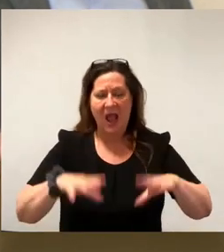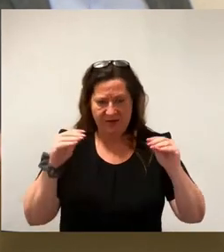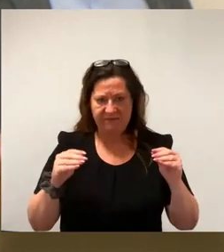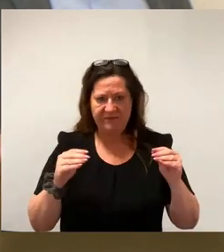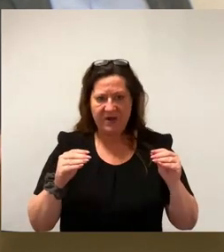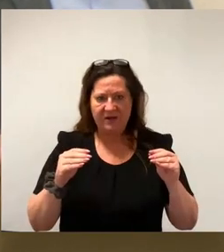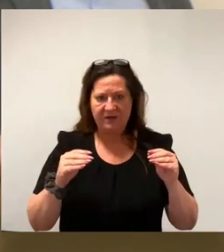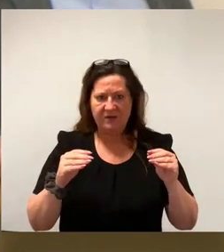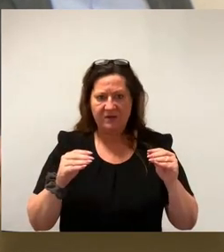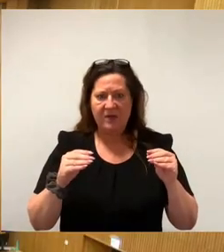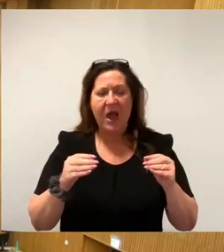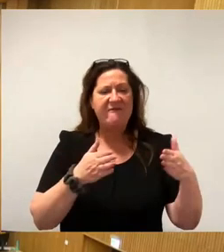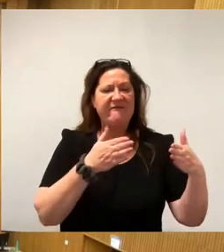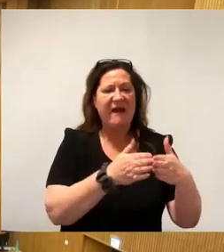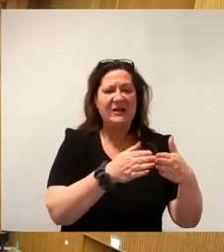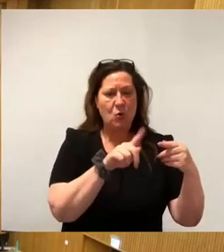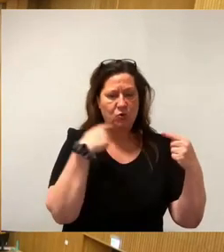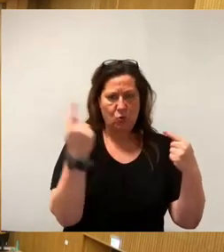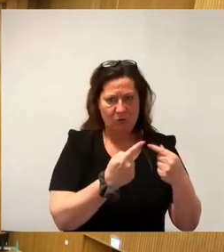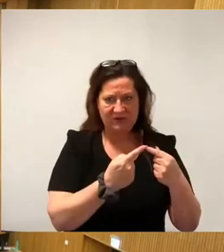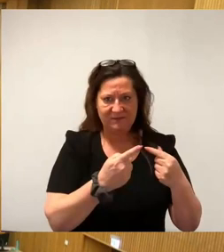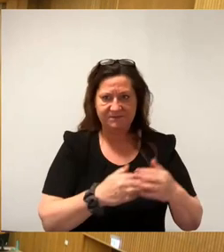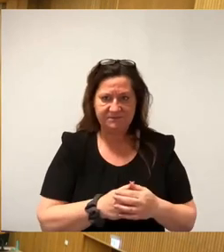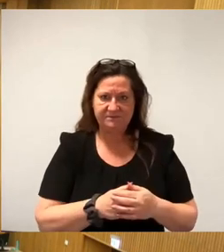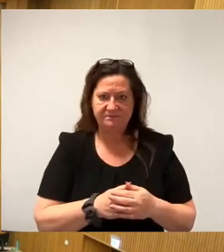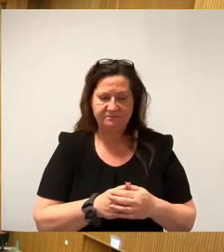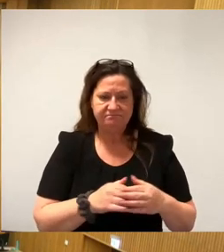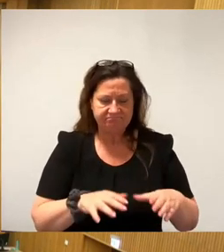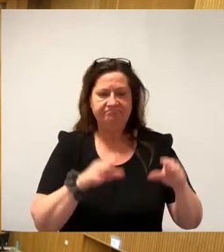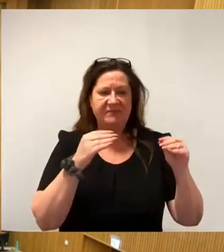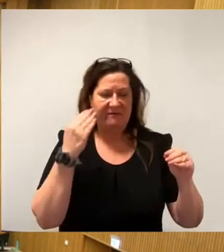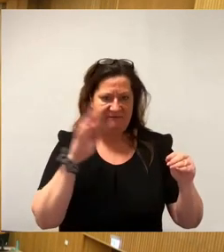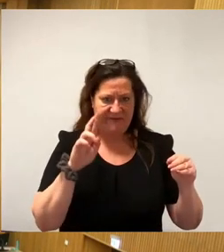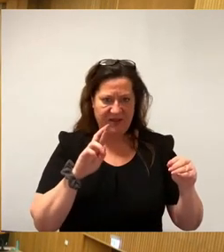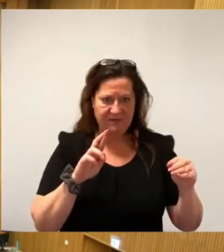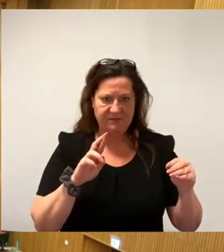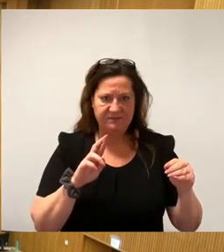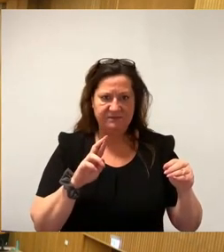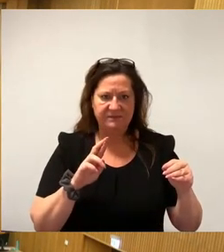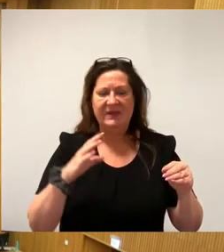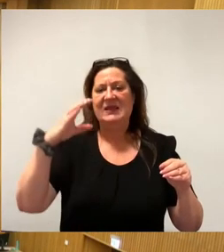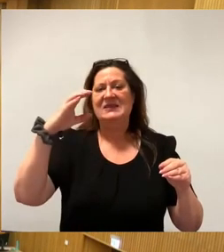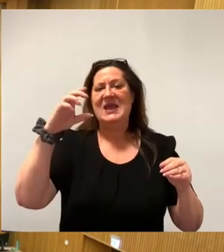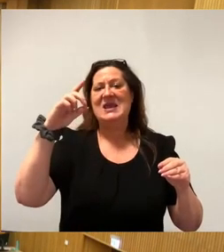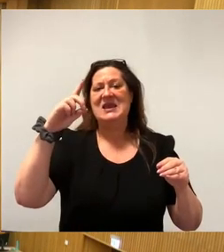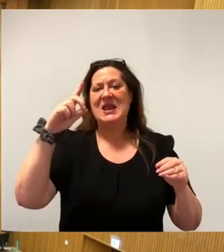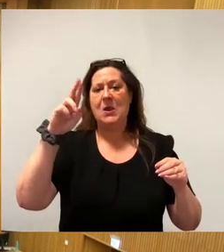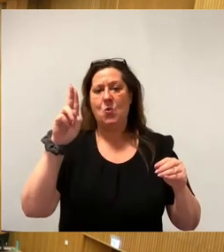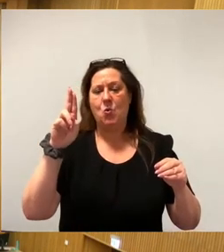Fraktionsrunde und die würde beginnen mit der CDU-Fraktion. Herr Krüger, bitte.